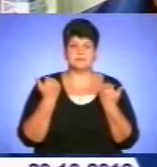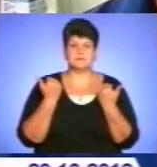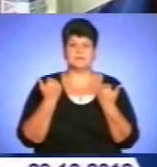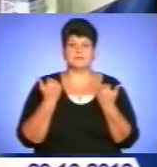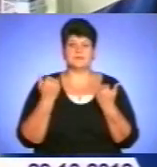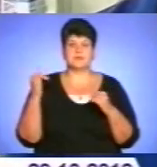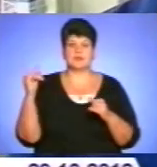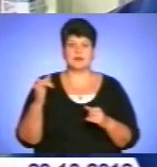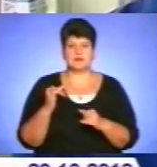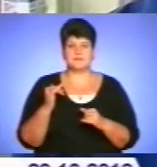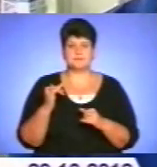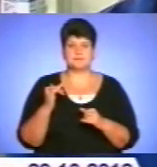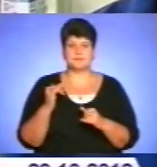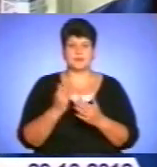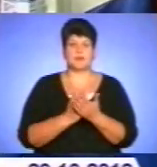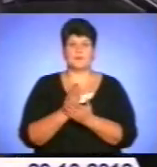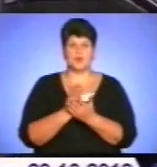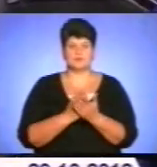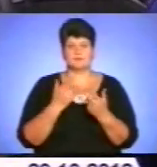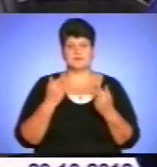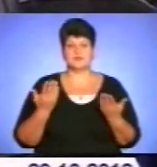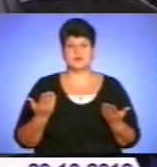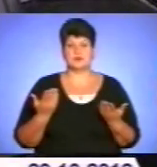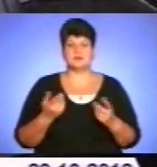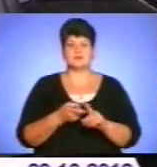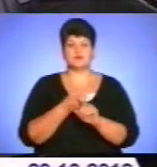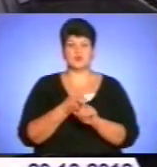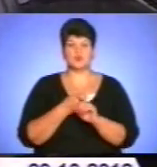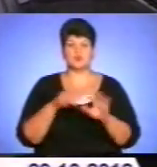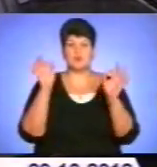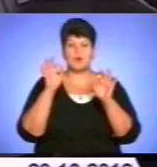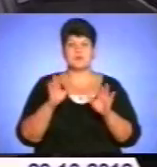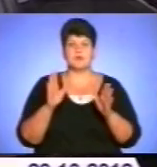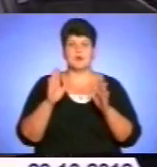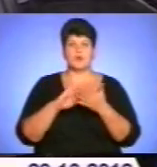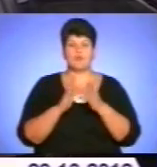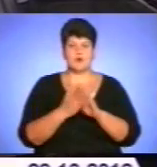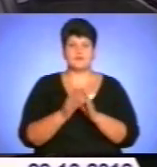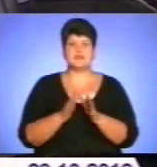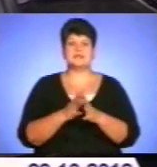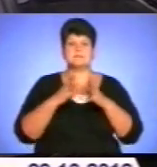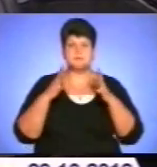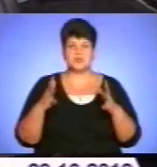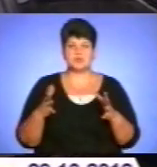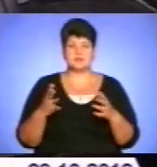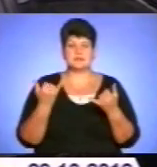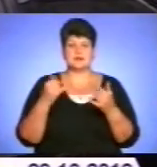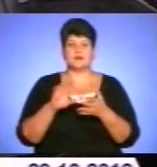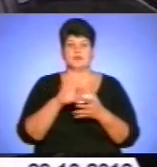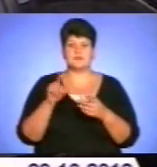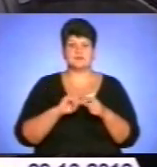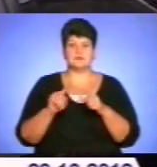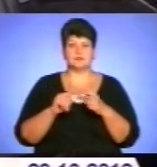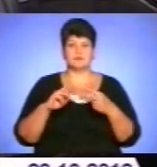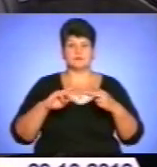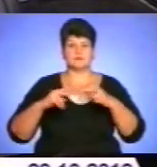послугами, звичайно. Зв'язку з погодніми умовами вони збільшились, і то інтенсивно зараз перевзуваються. Час